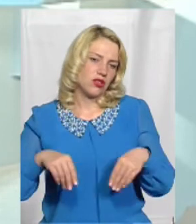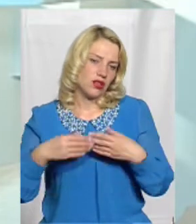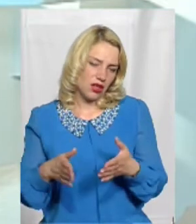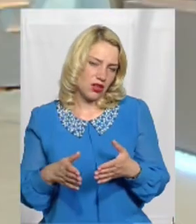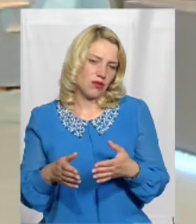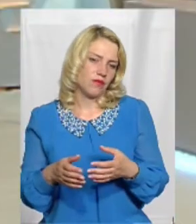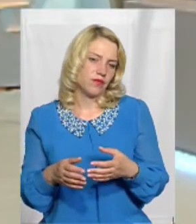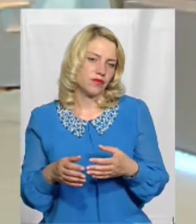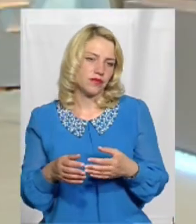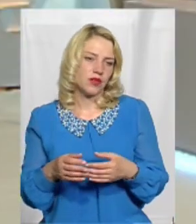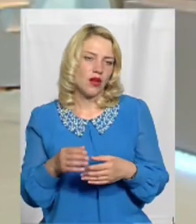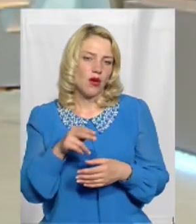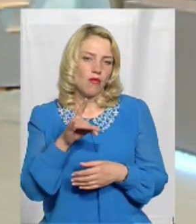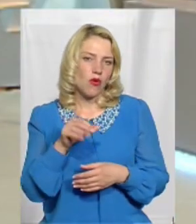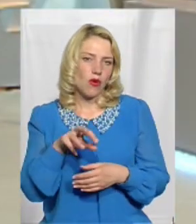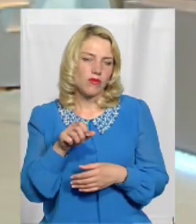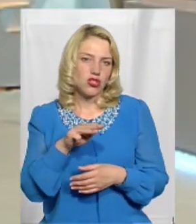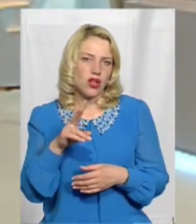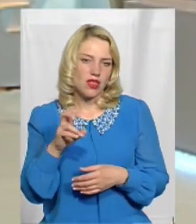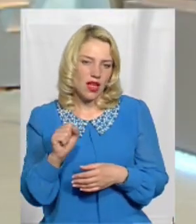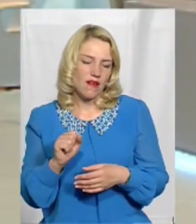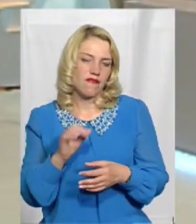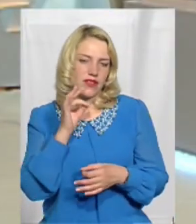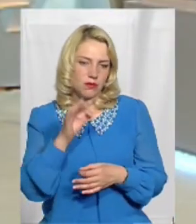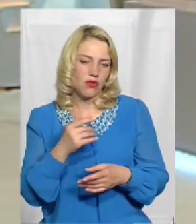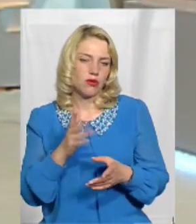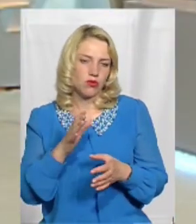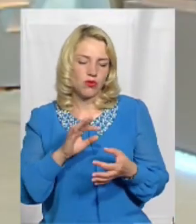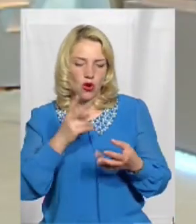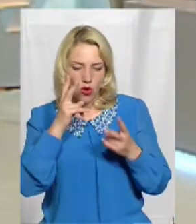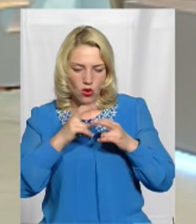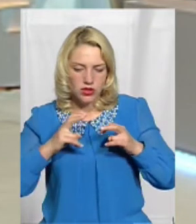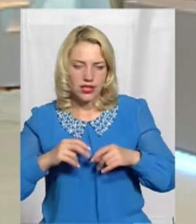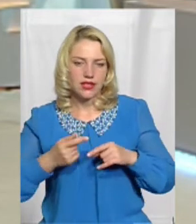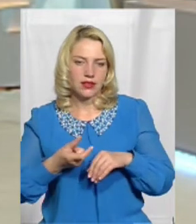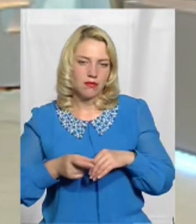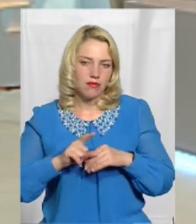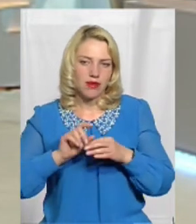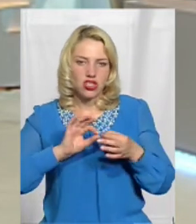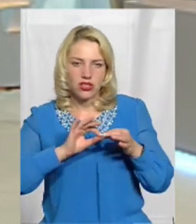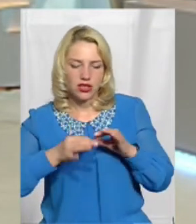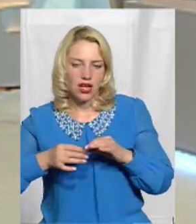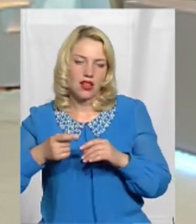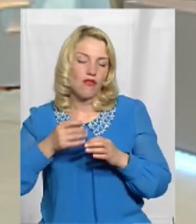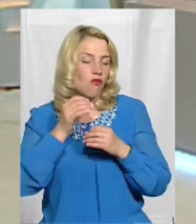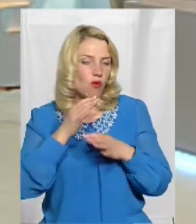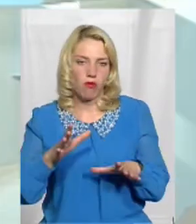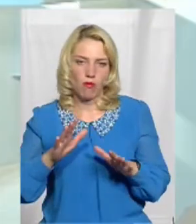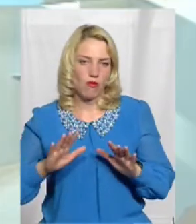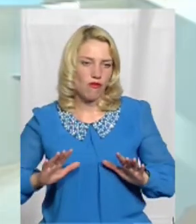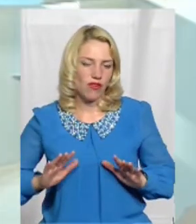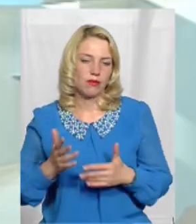проміжну відповідь, будемо розглядати більш детально Але в будь-якому випадку протягом місяця